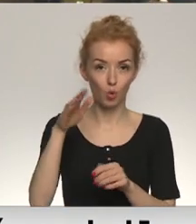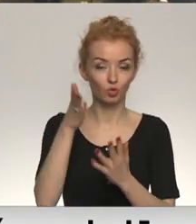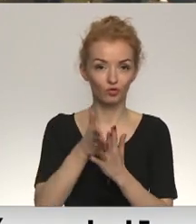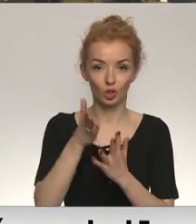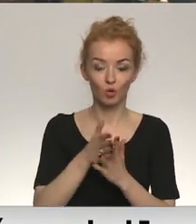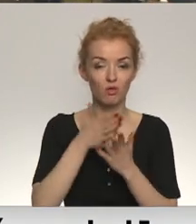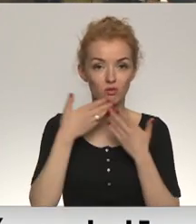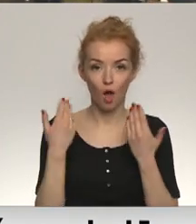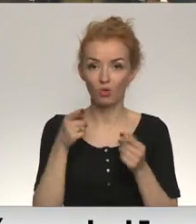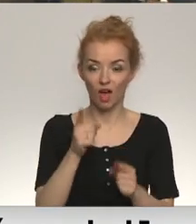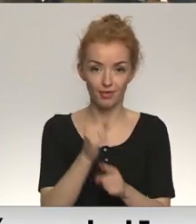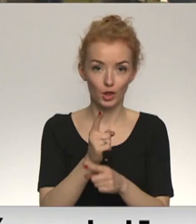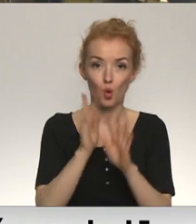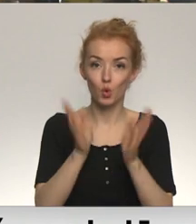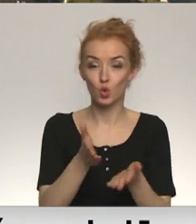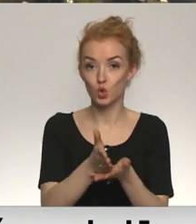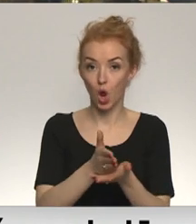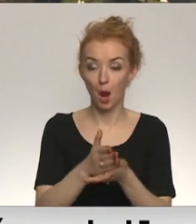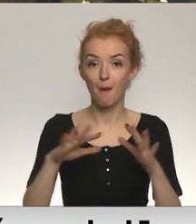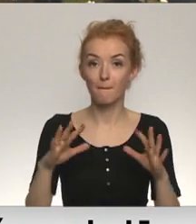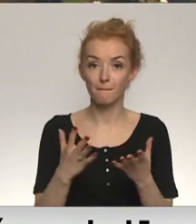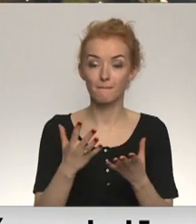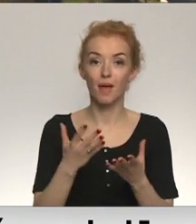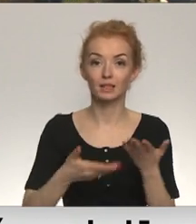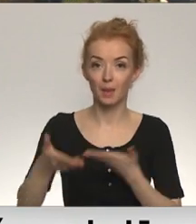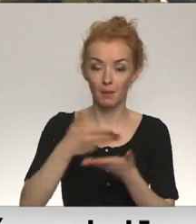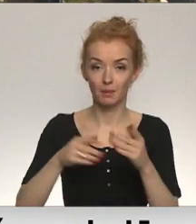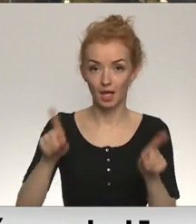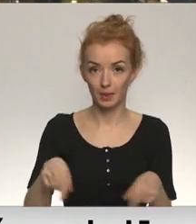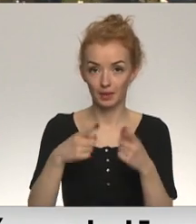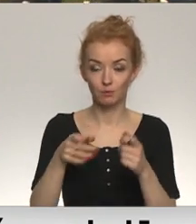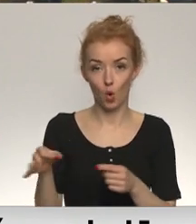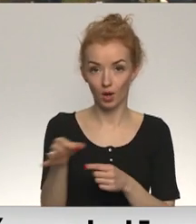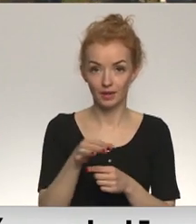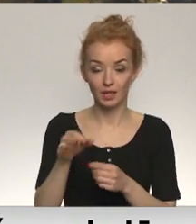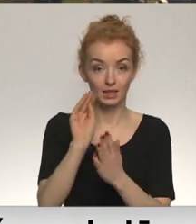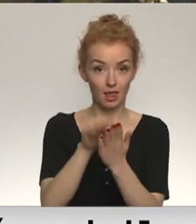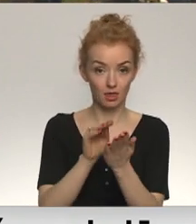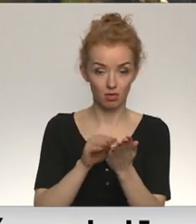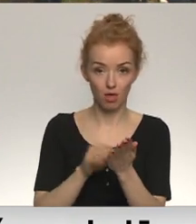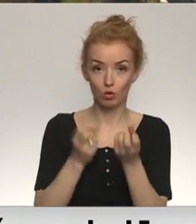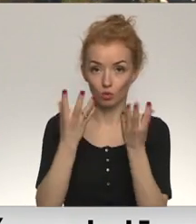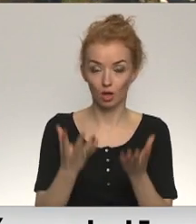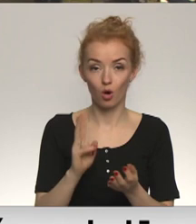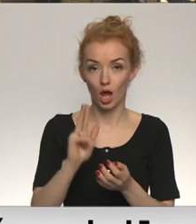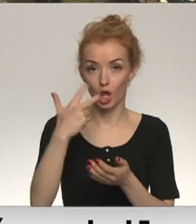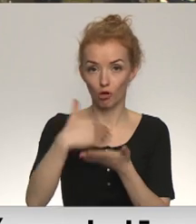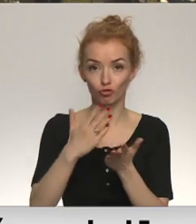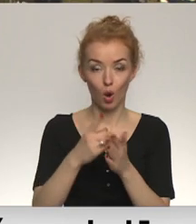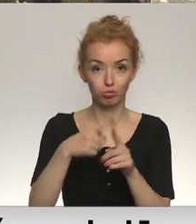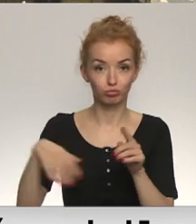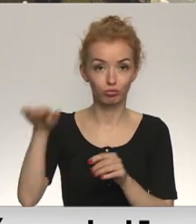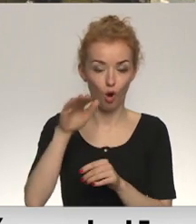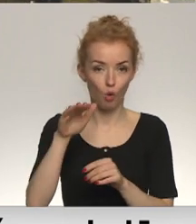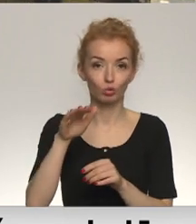nedrīkst būt norma. Taču atbalstīgi ekonomiskās sadarbības un attīstības organizācijas datiem. Latvijā trešdaļ pusauģa